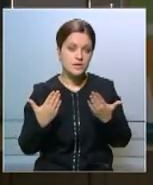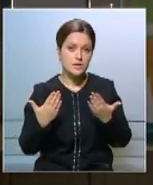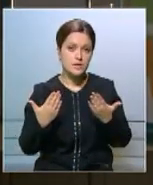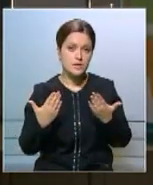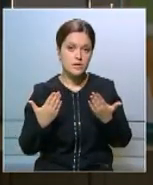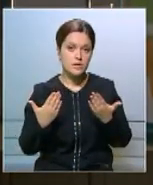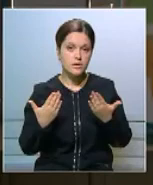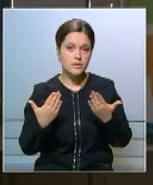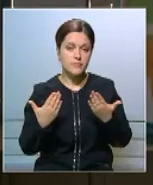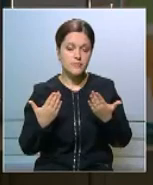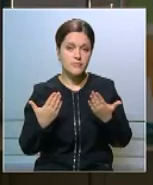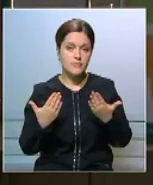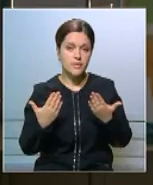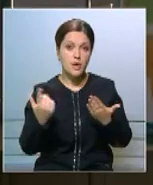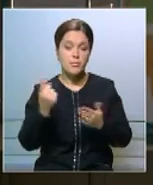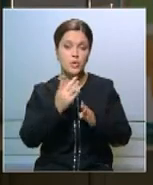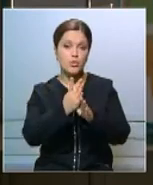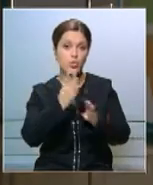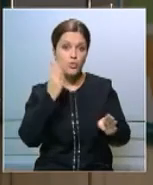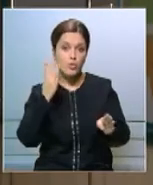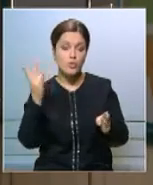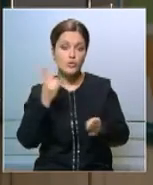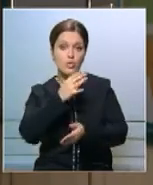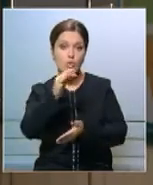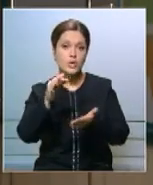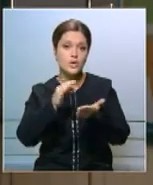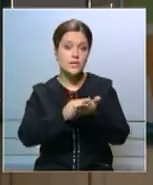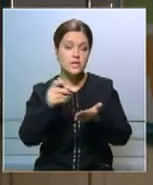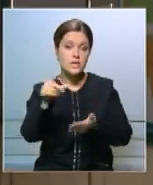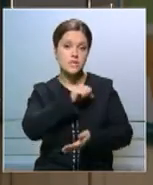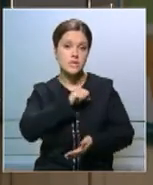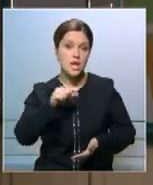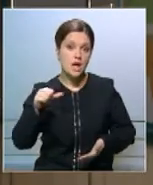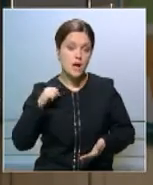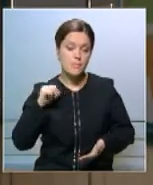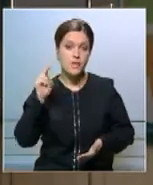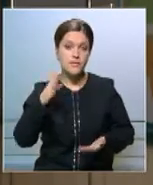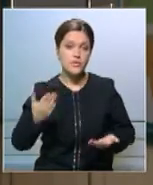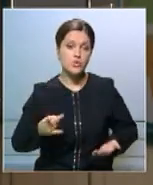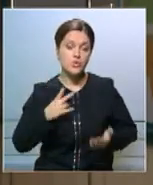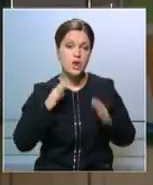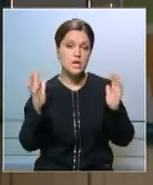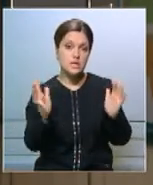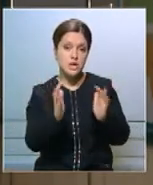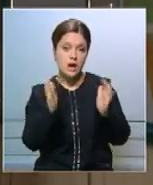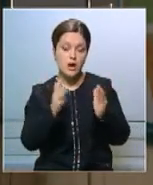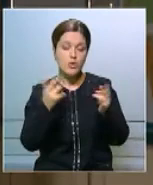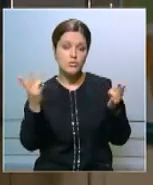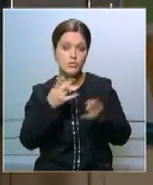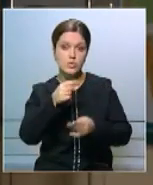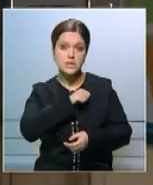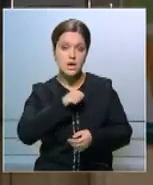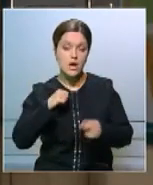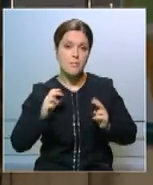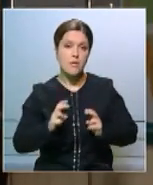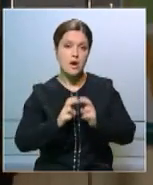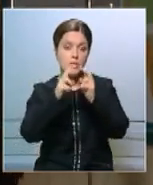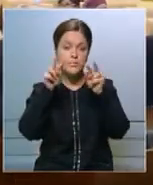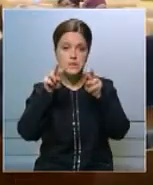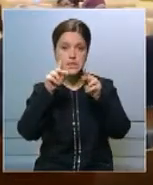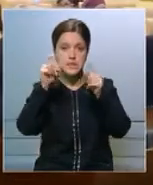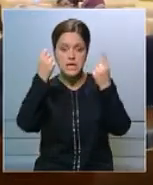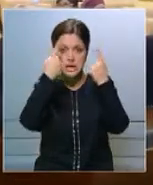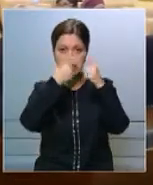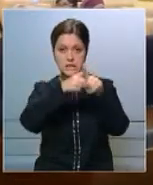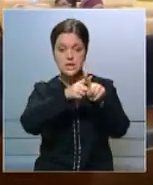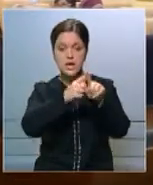возложена, в первую очередь, ответственность на жильцов. Они обязаны содержать имущество объекта, минимум, следить за техническим состоянием.